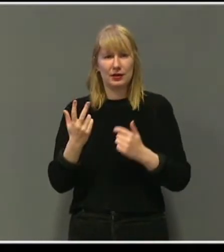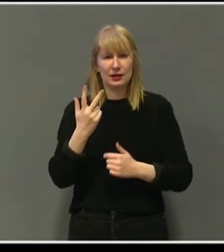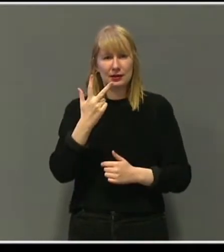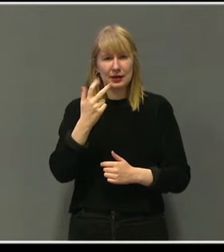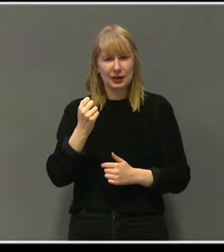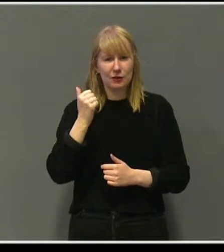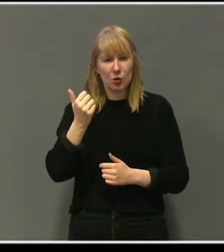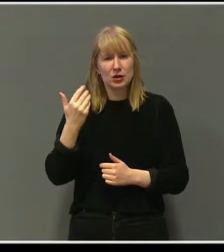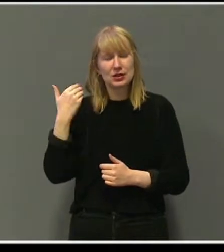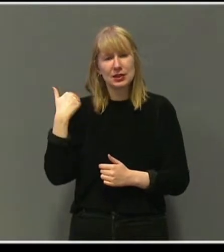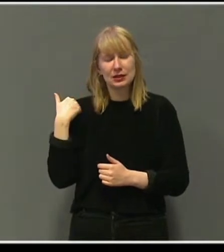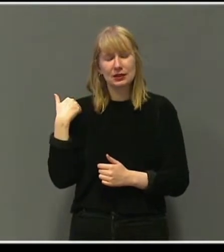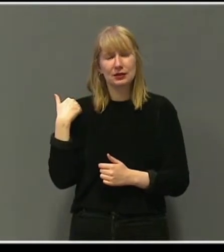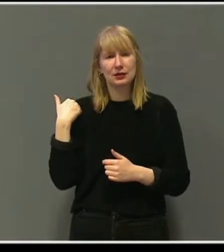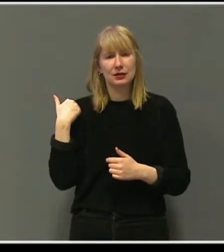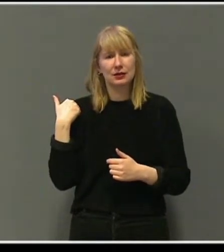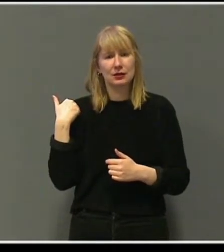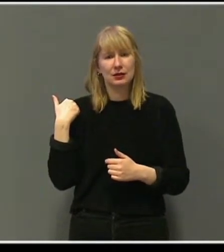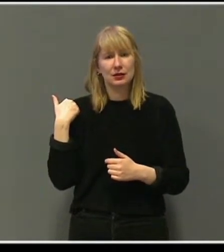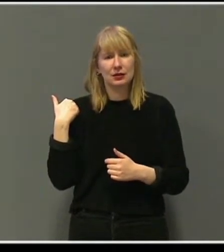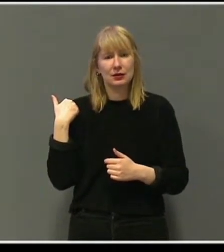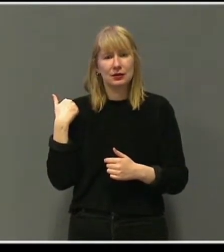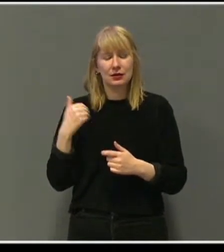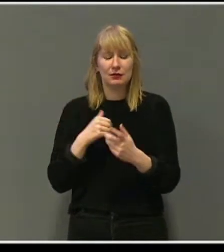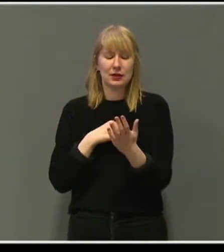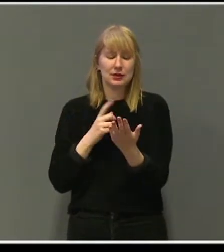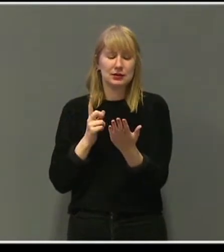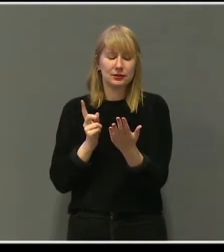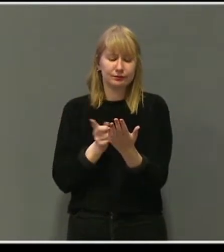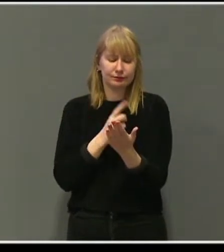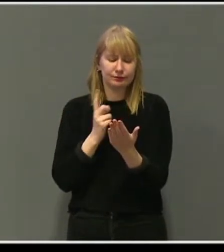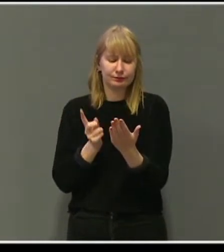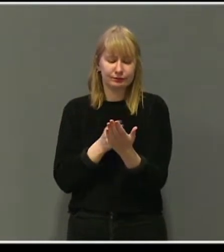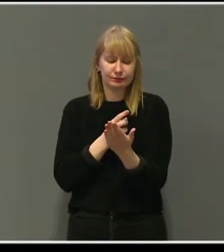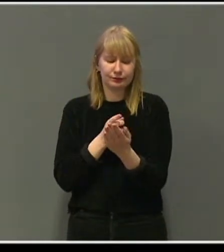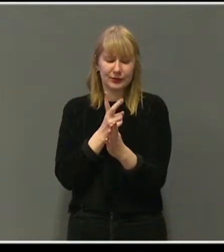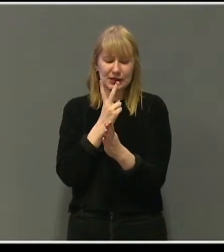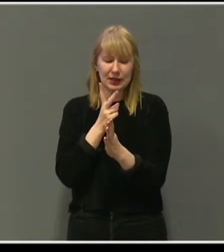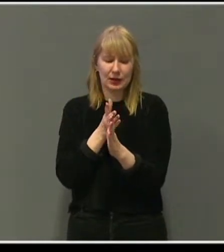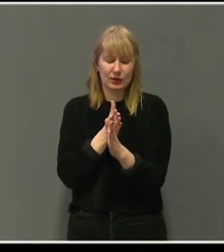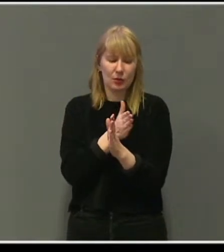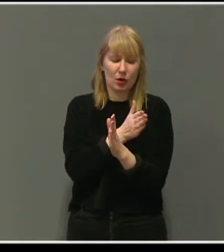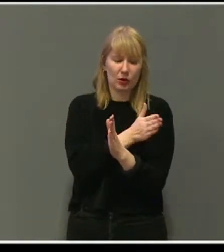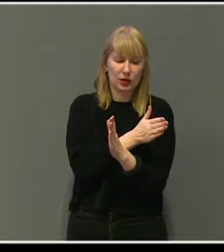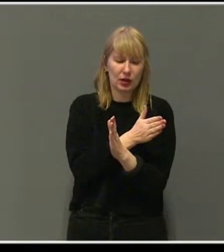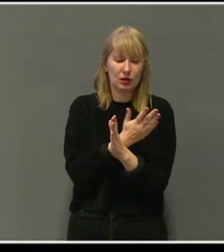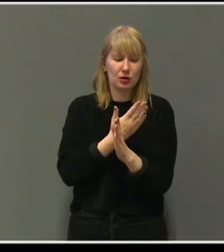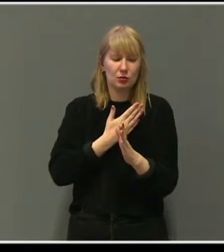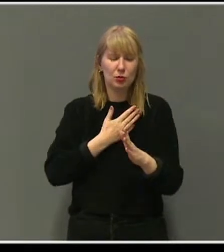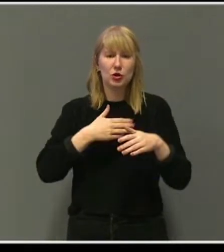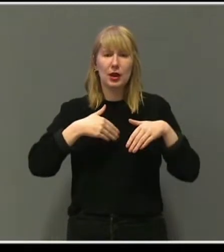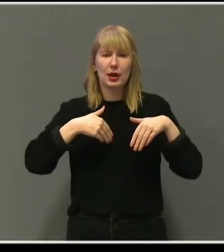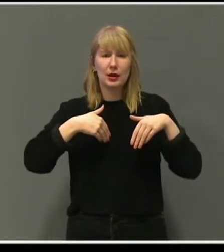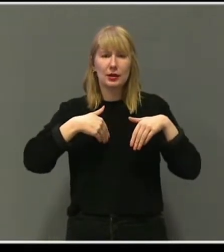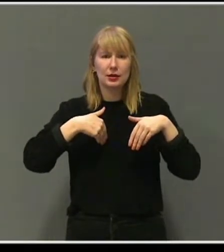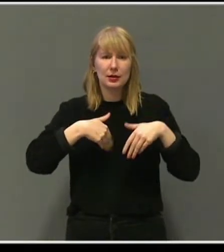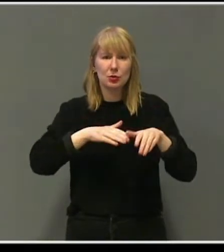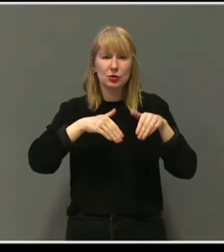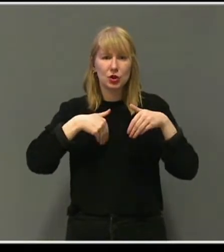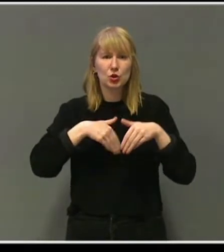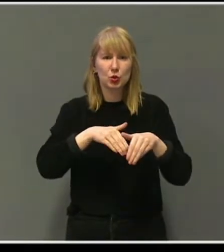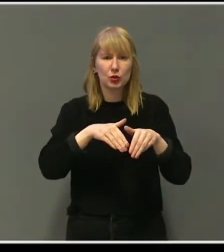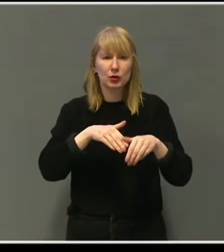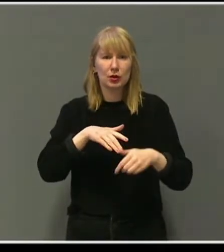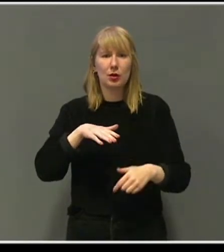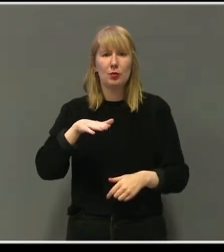senere? Blir jeg tilbake i bøkene ser jeg at dette var året med demonstrasjoner på den himmelske fredsplass.